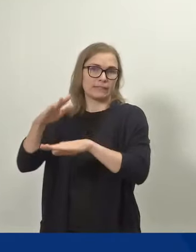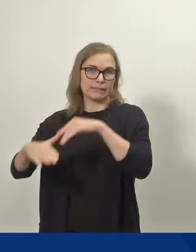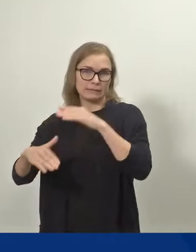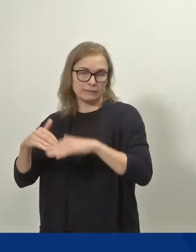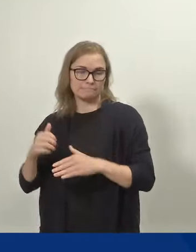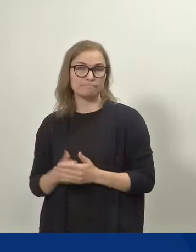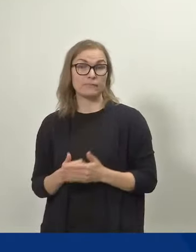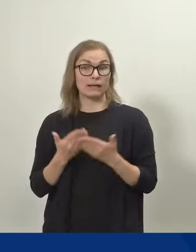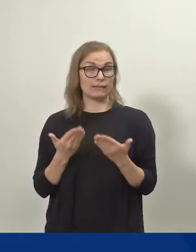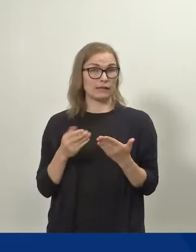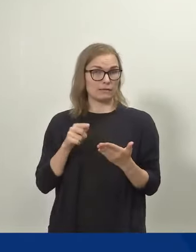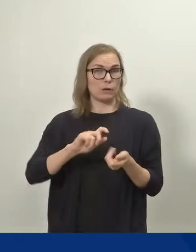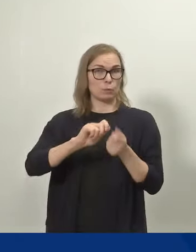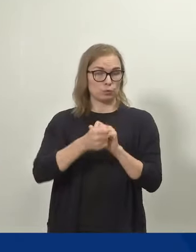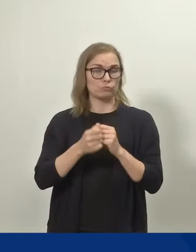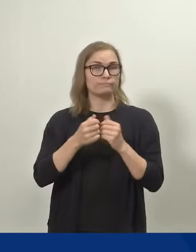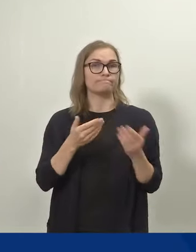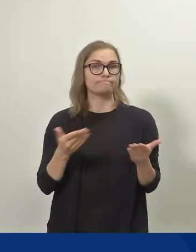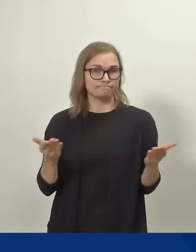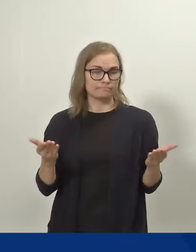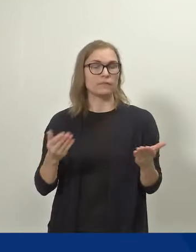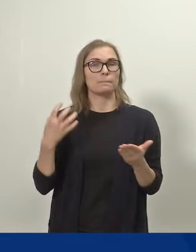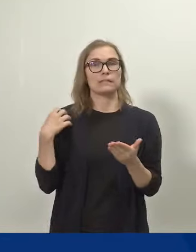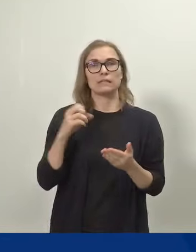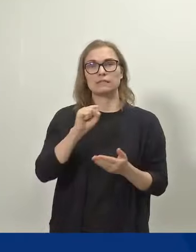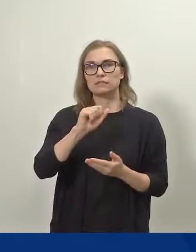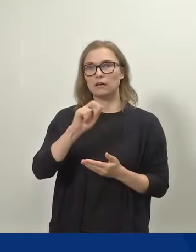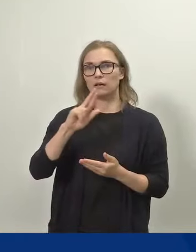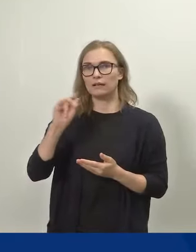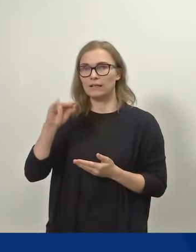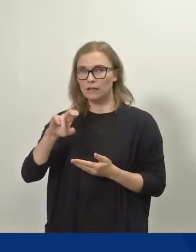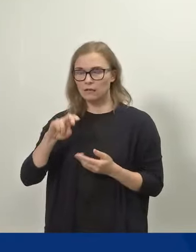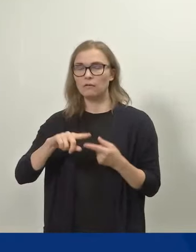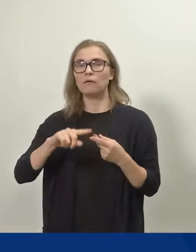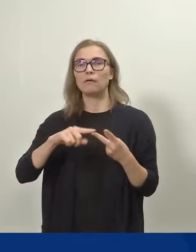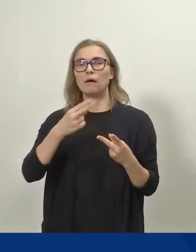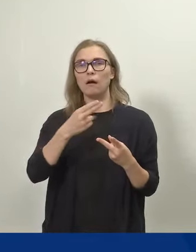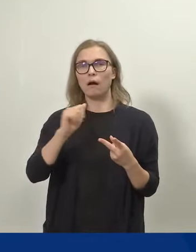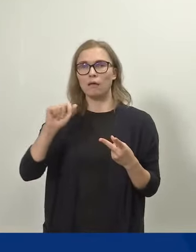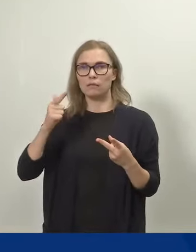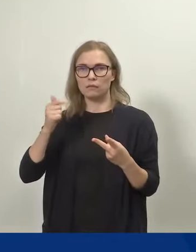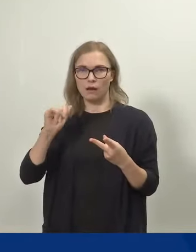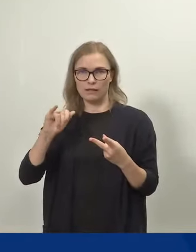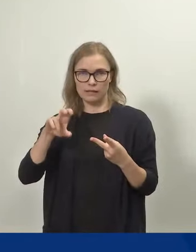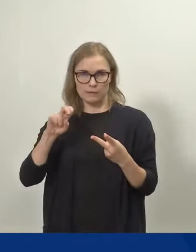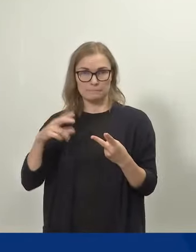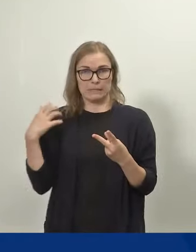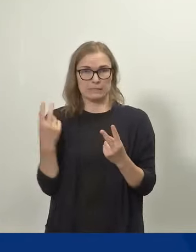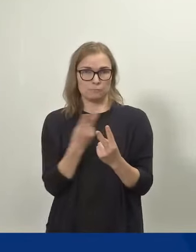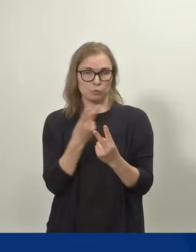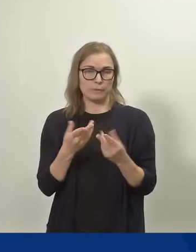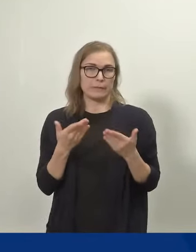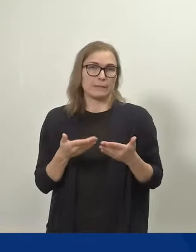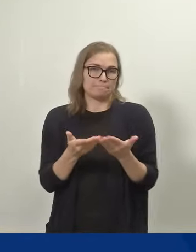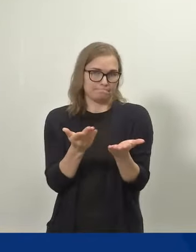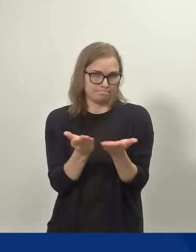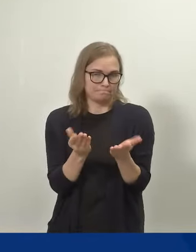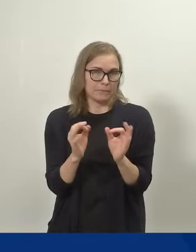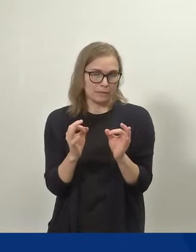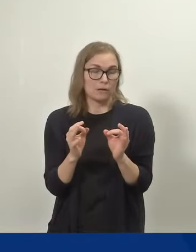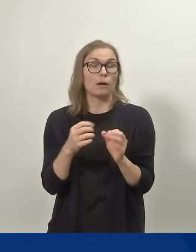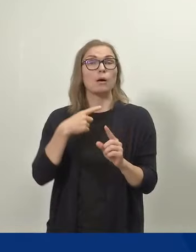esittelevät sosiaali- ja terveysministeri Hanna Sarkkinen ja työministeri Tuula Haatainen. Lisäksi uudistusta